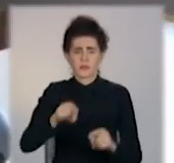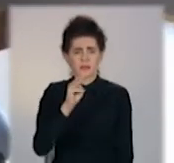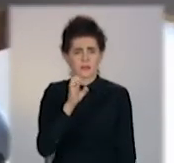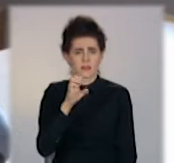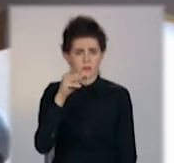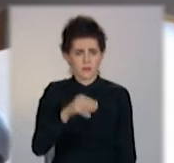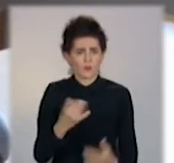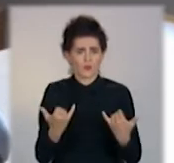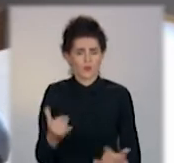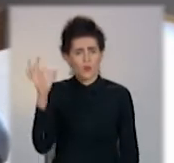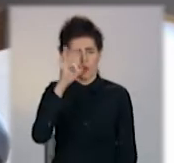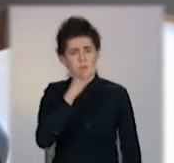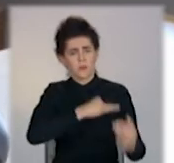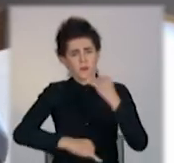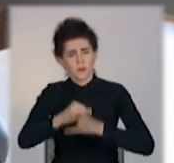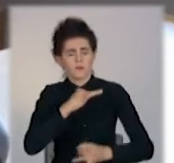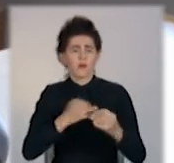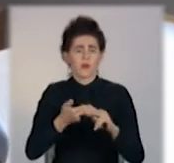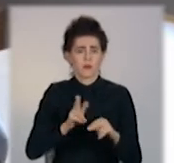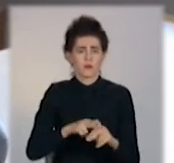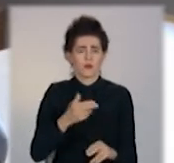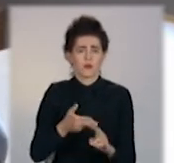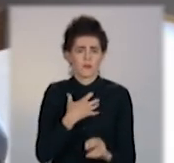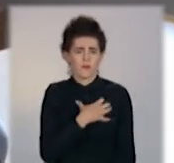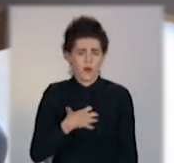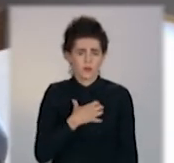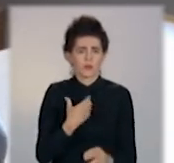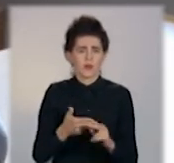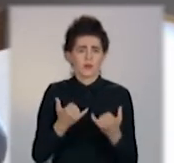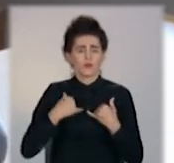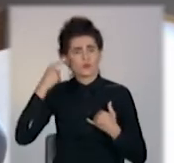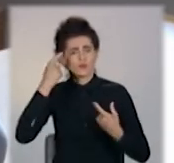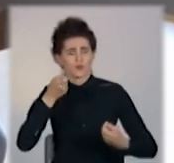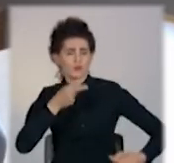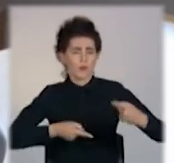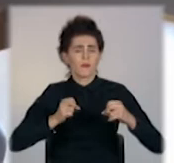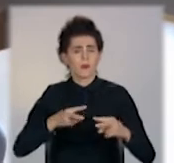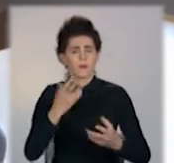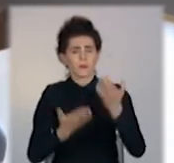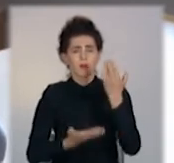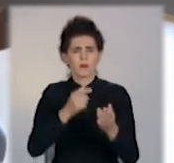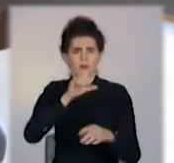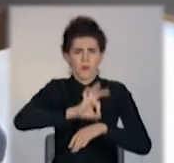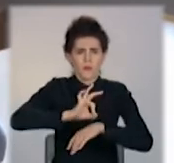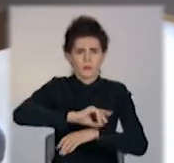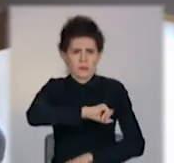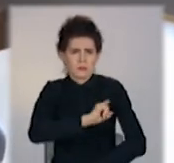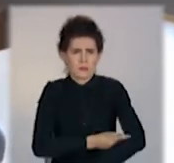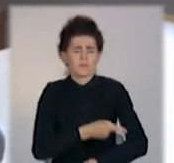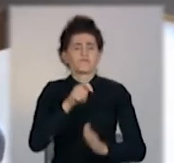ми ведемо речі, це наше підспор'я. Тобто це не є